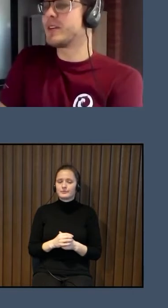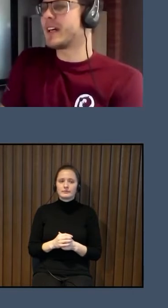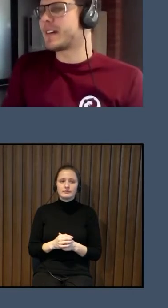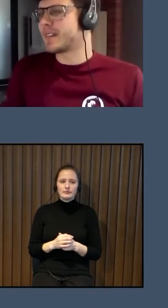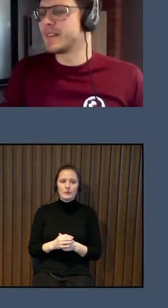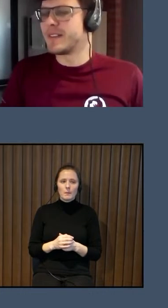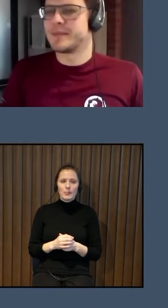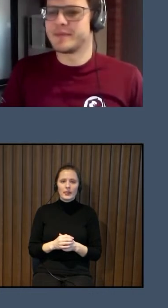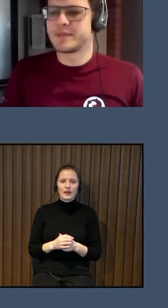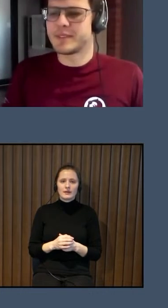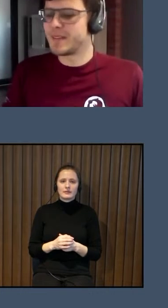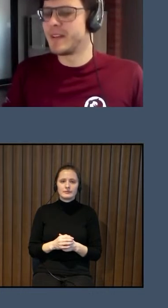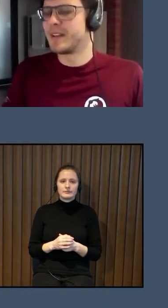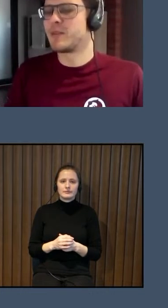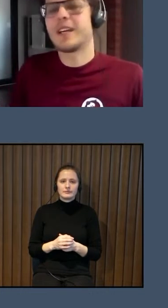Jā,